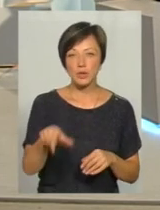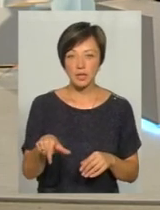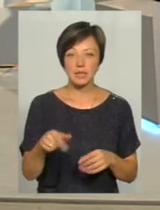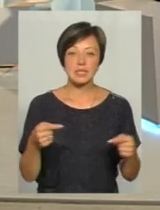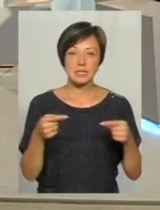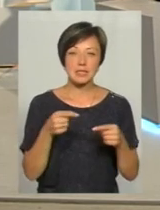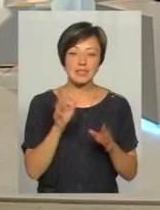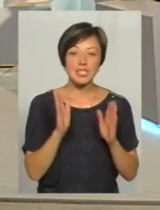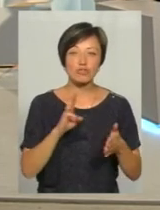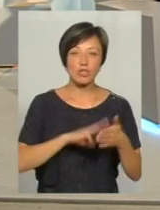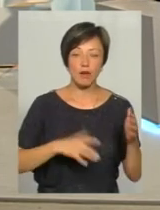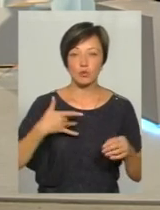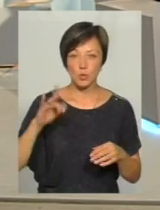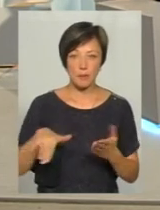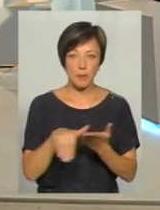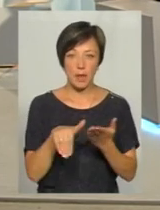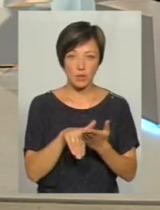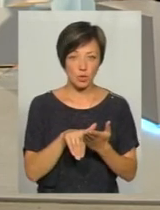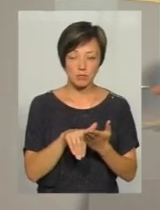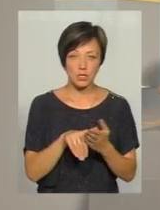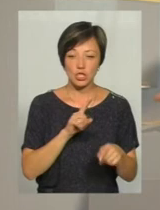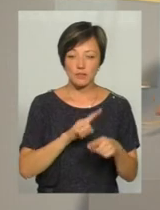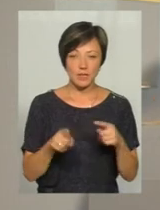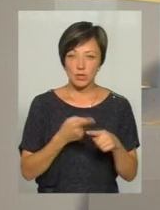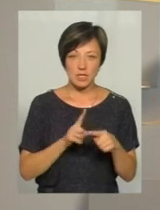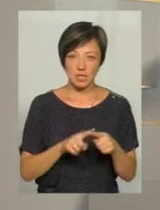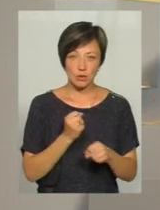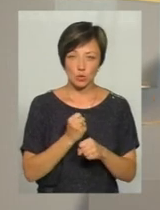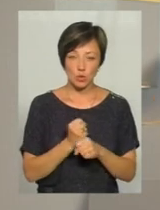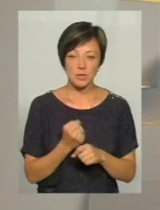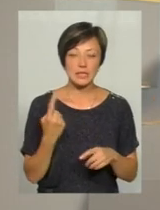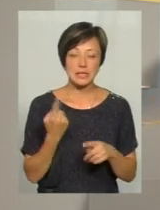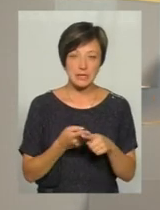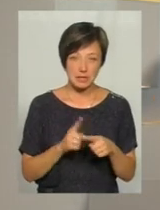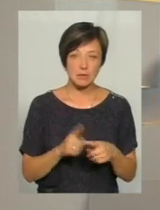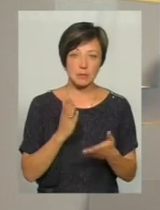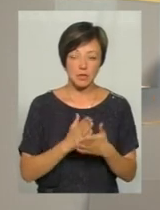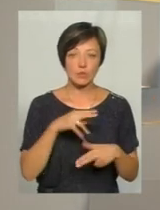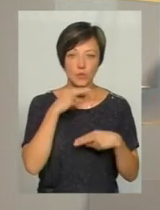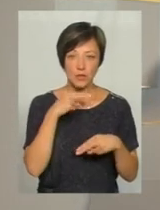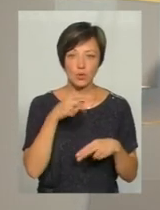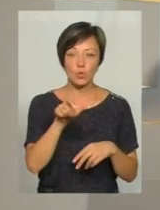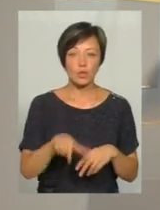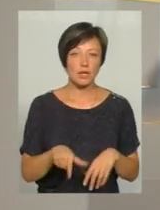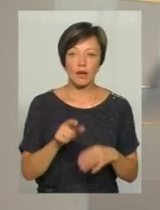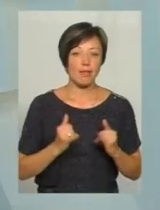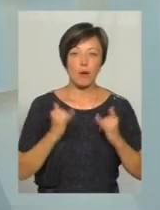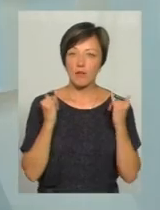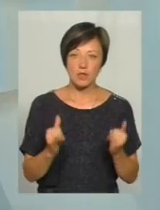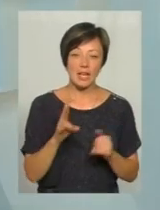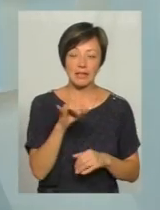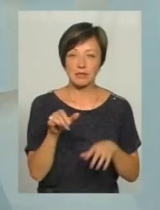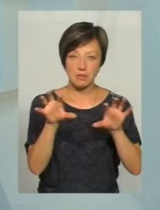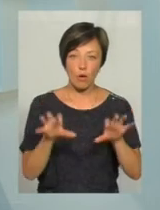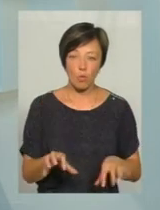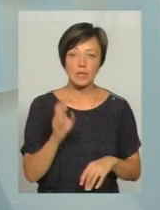таки, самими штрафами та жорсткими методами швидко це не зробиш. І це йдеться, ну, про те, що людина не поважає ані закон,